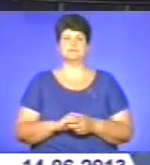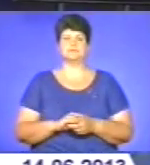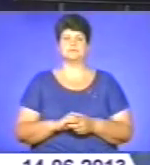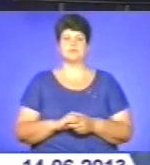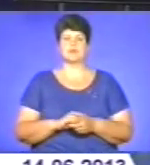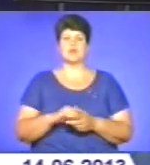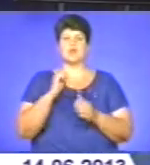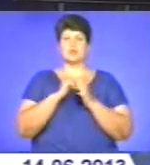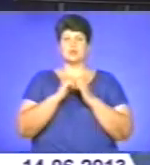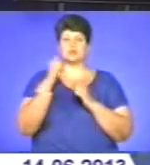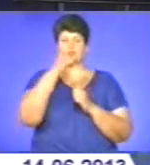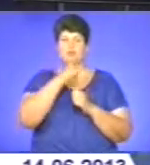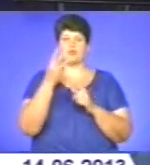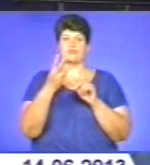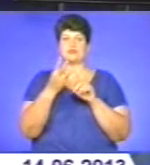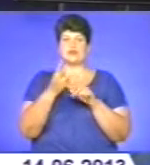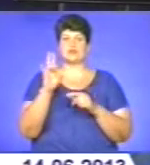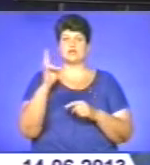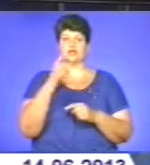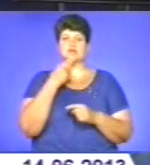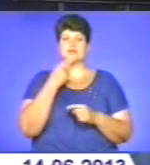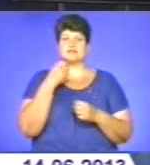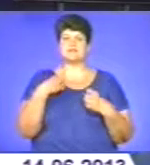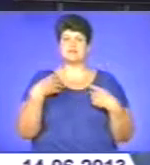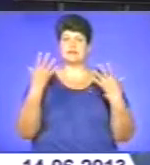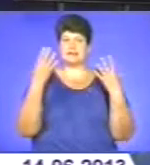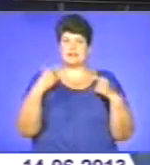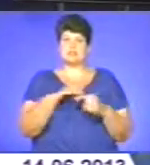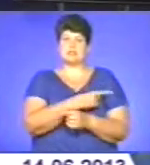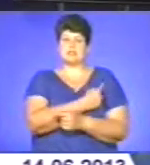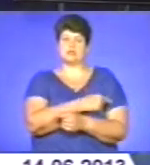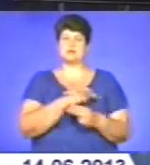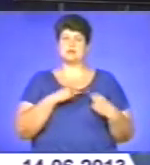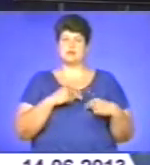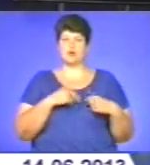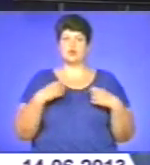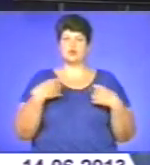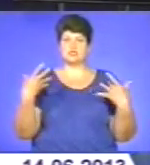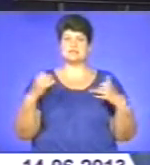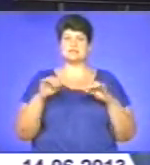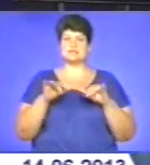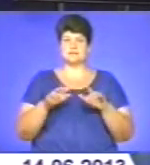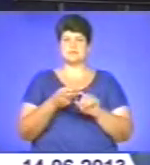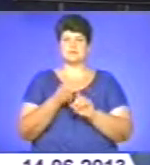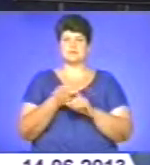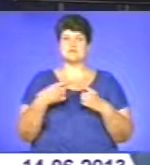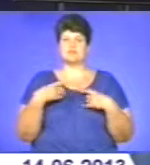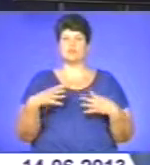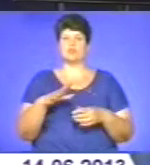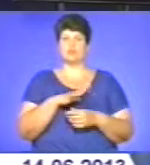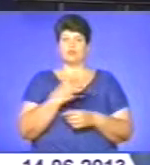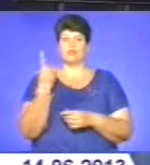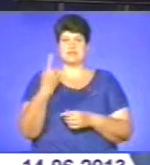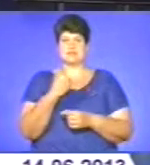Щороку в третьу неділю червня святкують День медичного працівника. Уручастий захист з нагоди свята відбувся в обласній